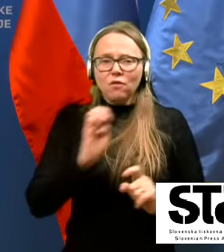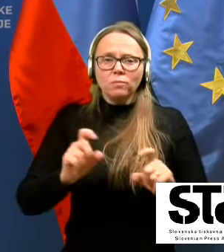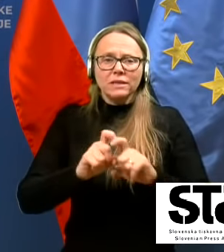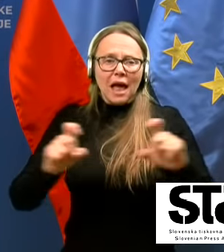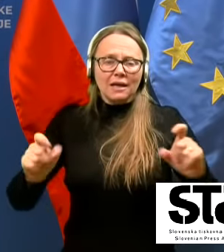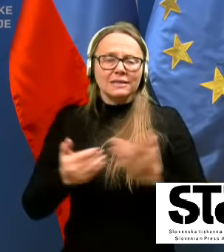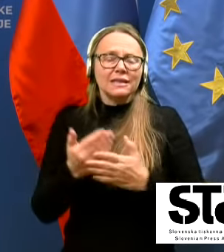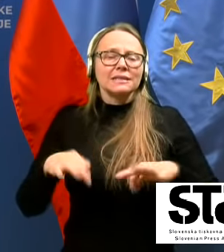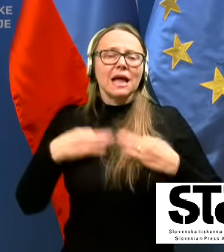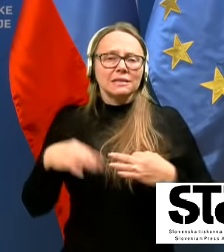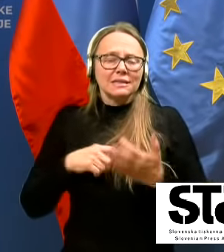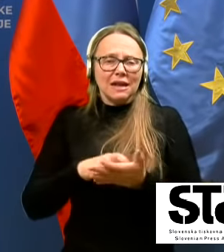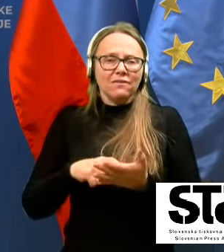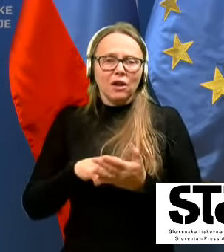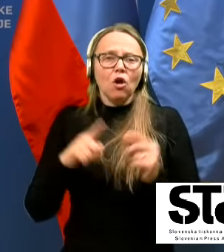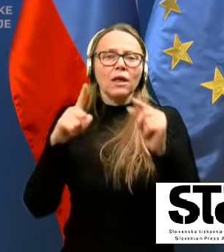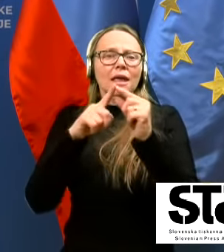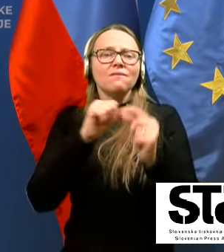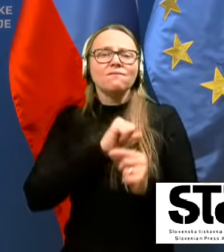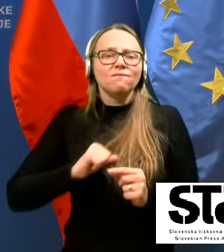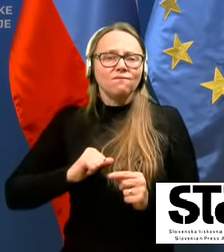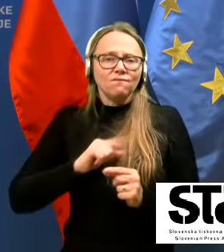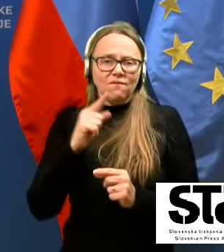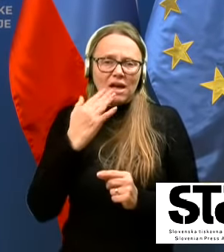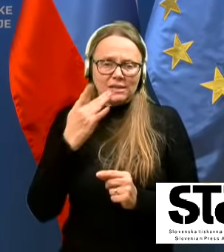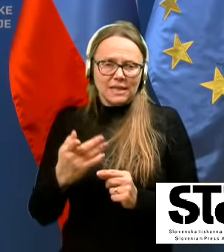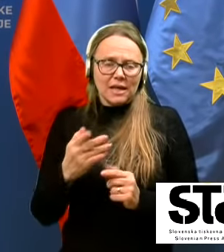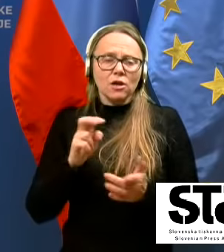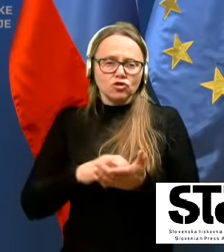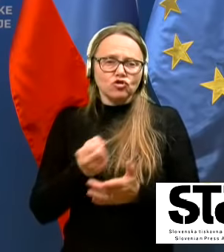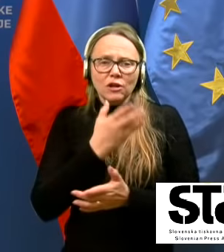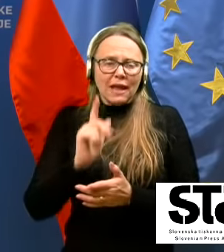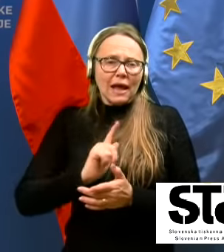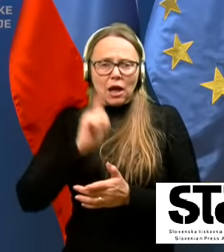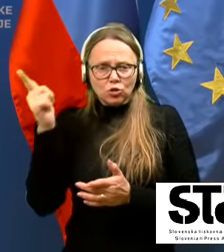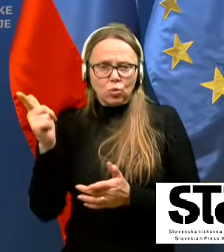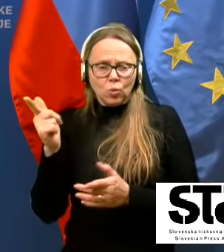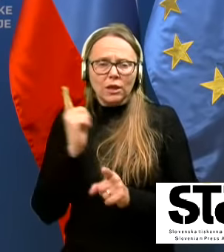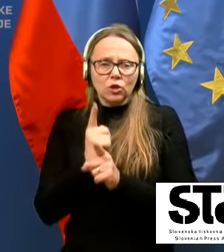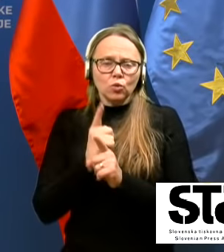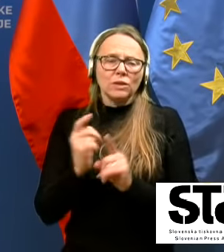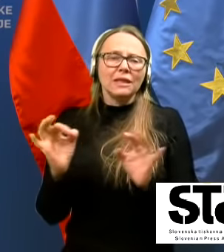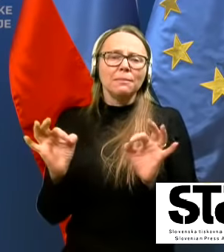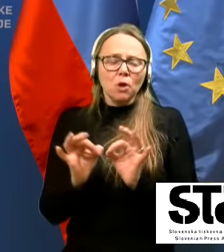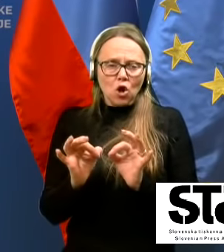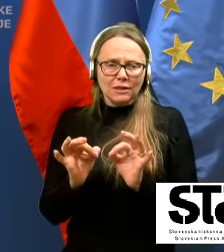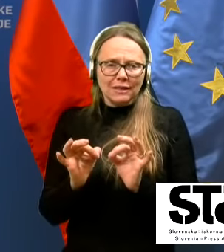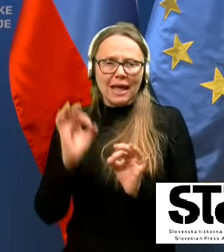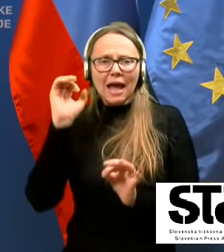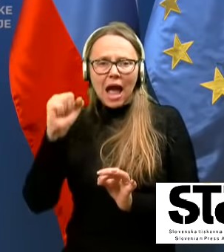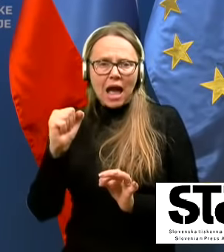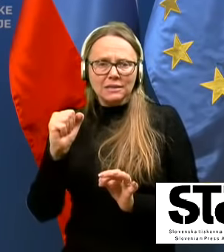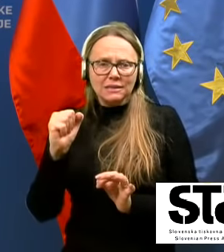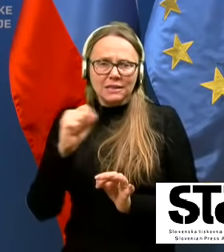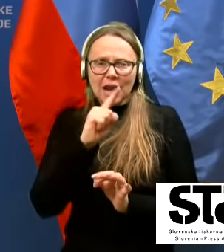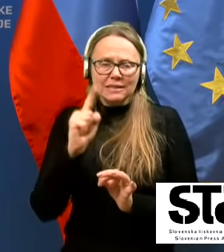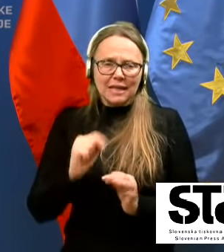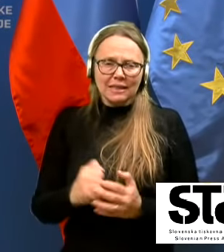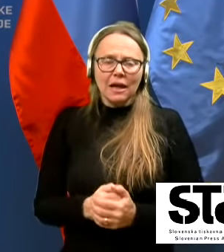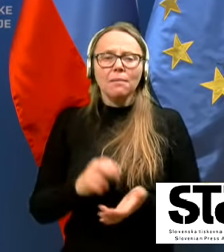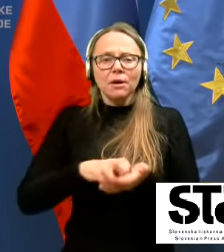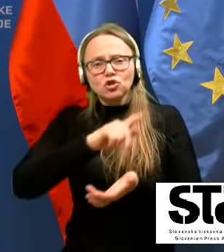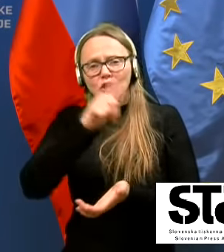zdravila, je Pfizer. Za njim je še nekaj drugih, tudi BioNTech, pa AstraZeneca in potem še druge.